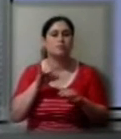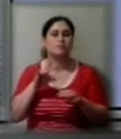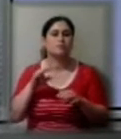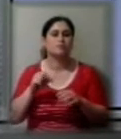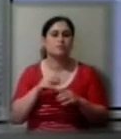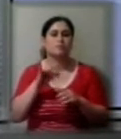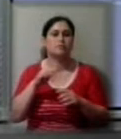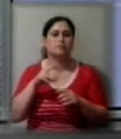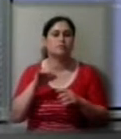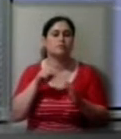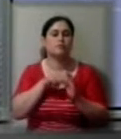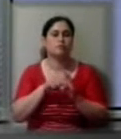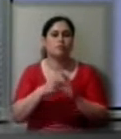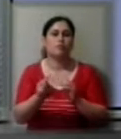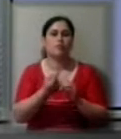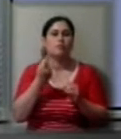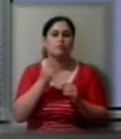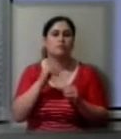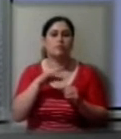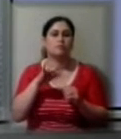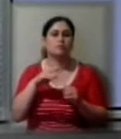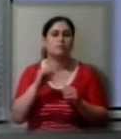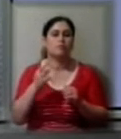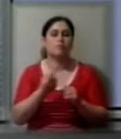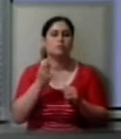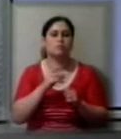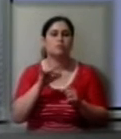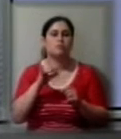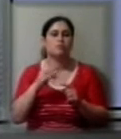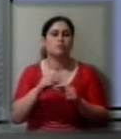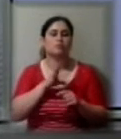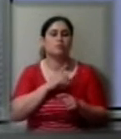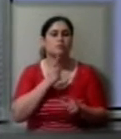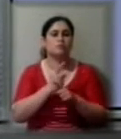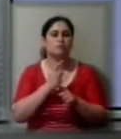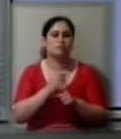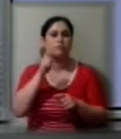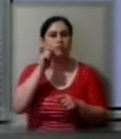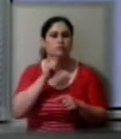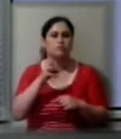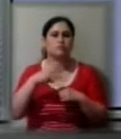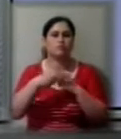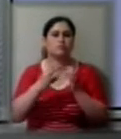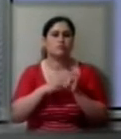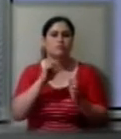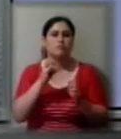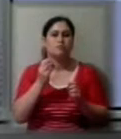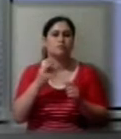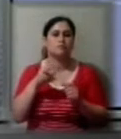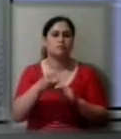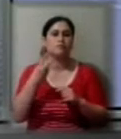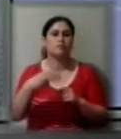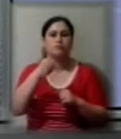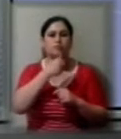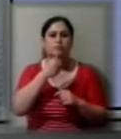внутрішньообласному і міжобласному сполученні були заборонені в Україні з 18 березня 2020 року через